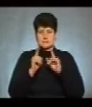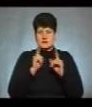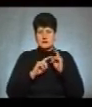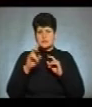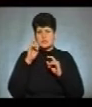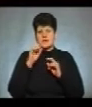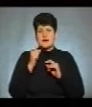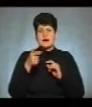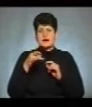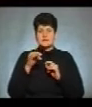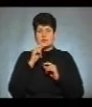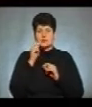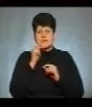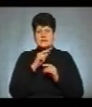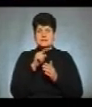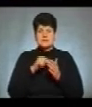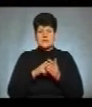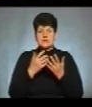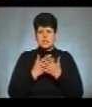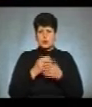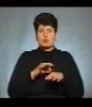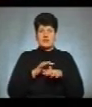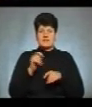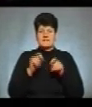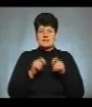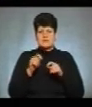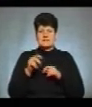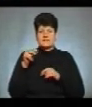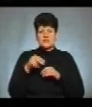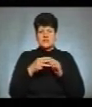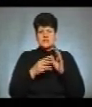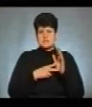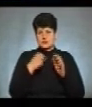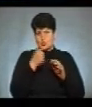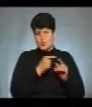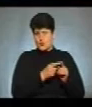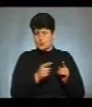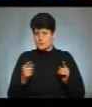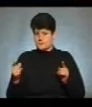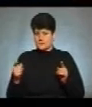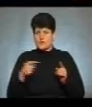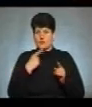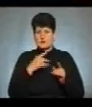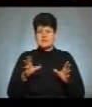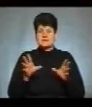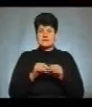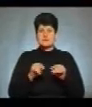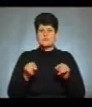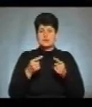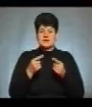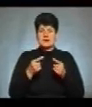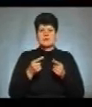Державне агентство України з питань кіно проводять фестиваль з 2017 року. Каже співзасновниця Тернопільської